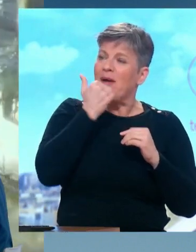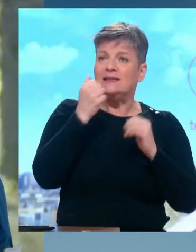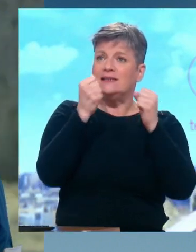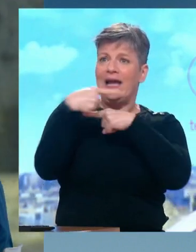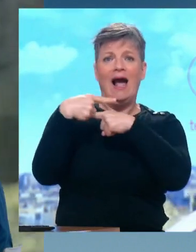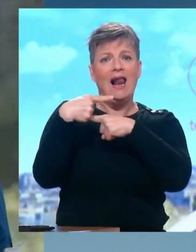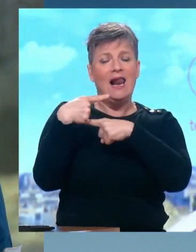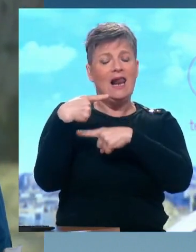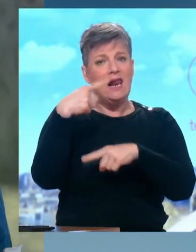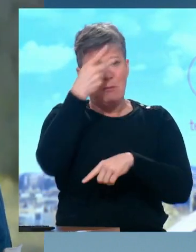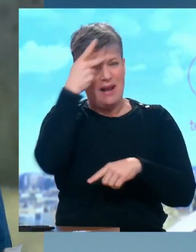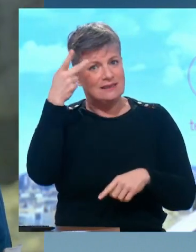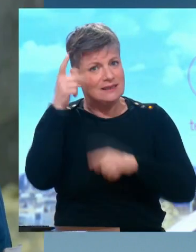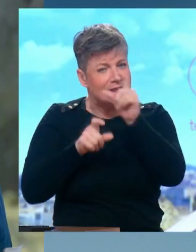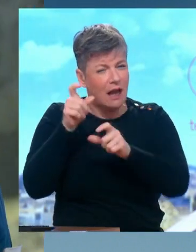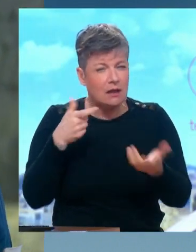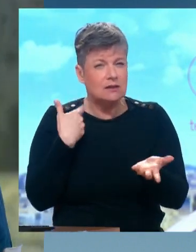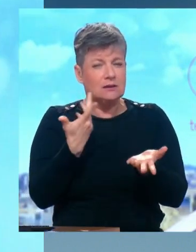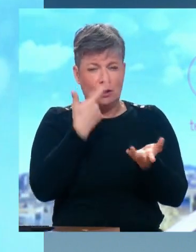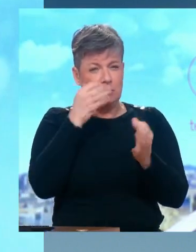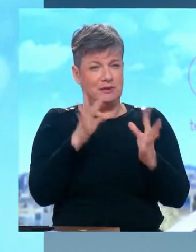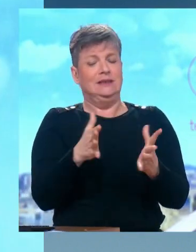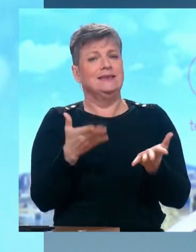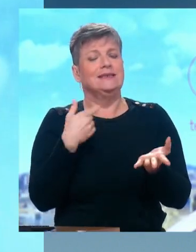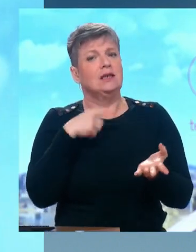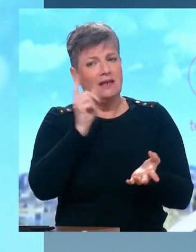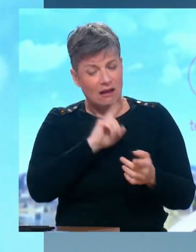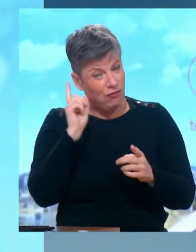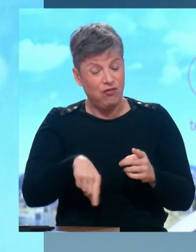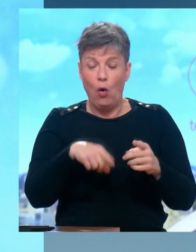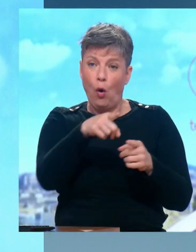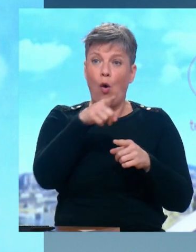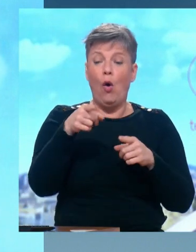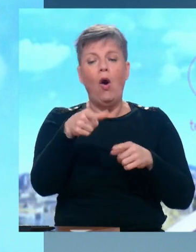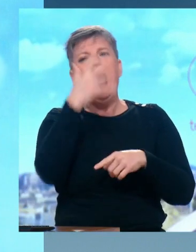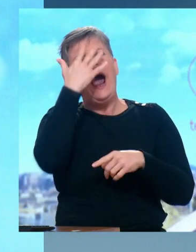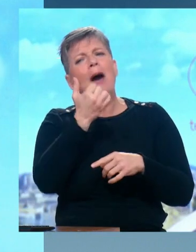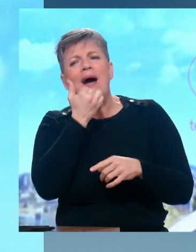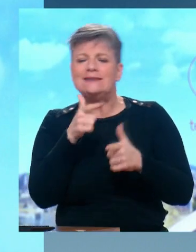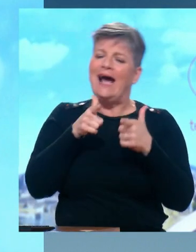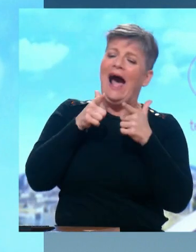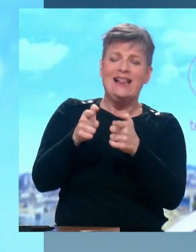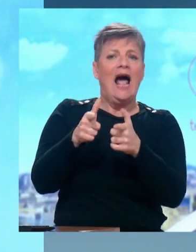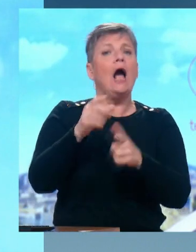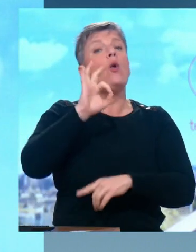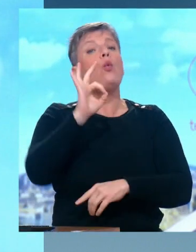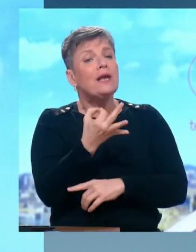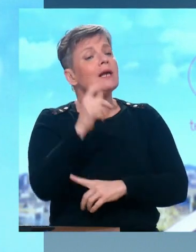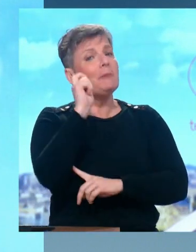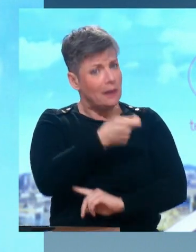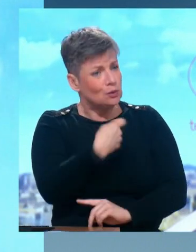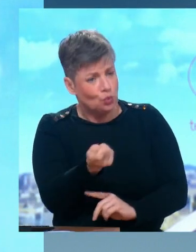faut éradiquer le Hamas ? – Mais bien sûr, il faut s'attaquer à cette organisation terroriste. Mais en faisant cela,